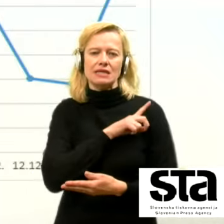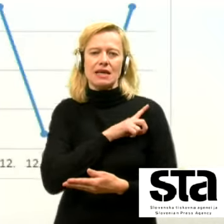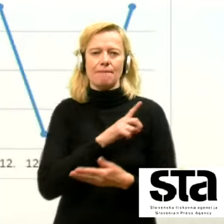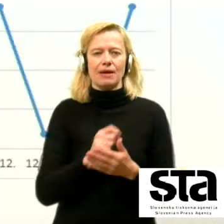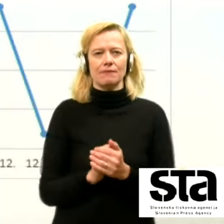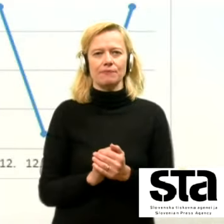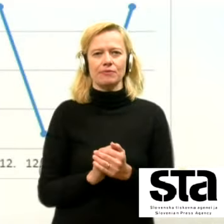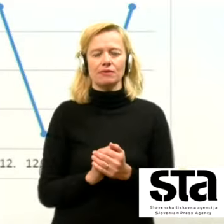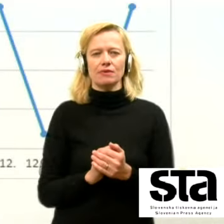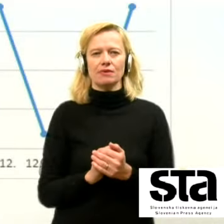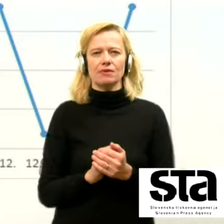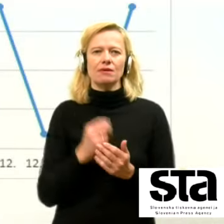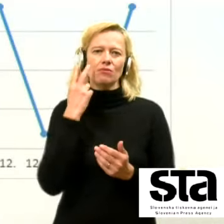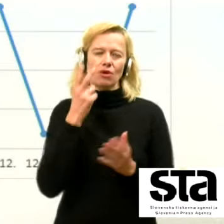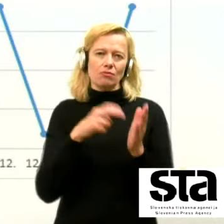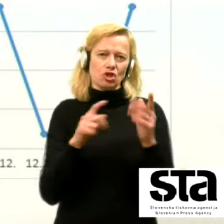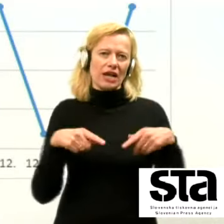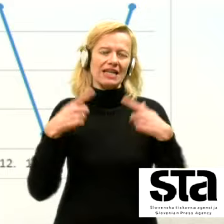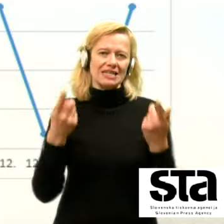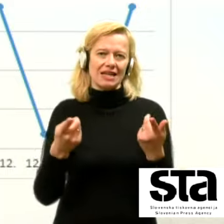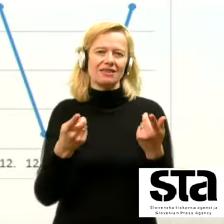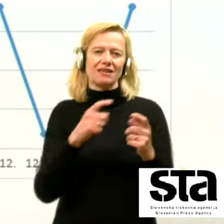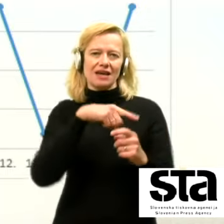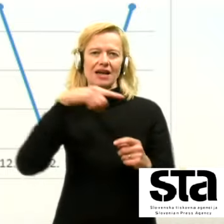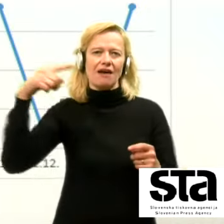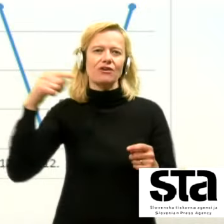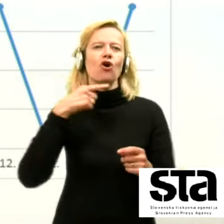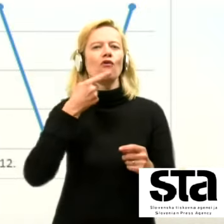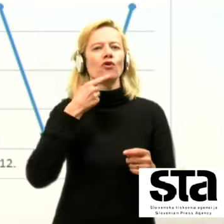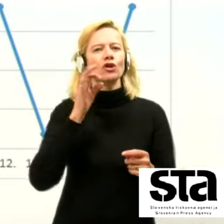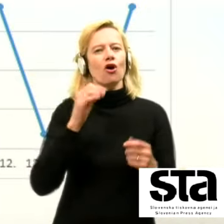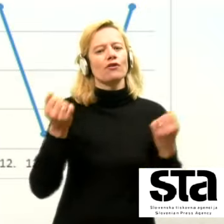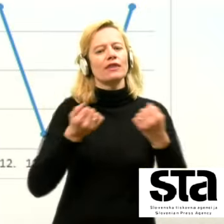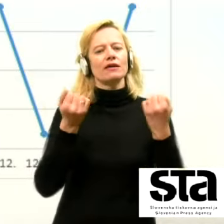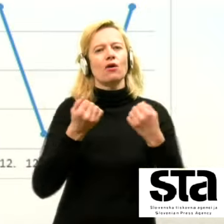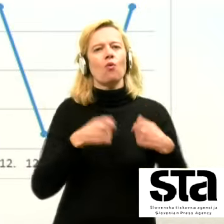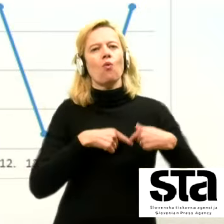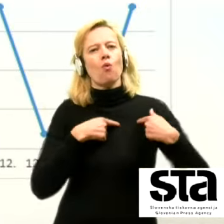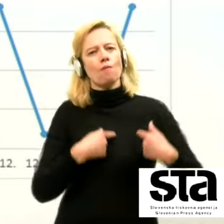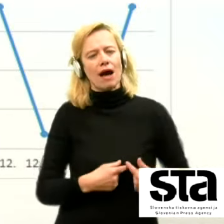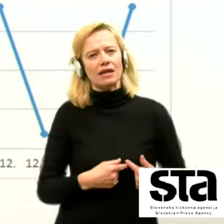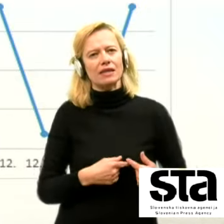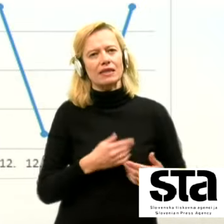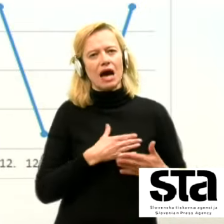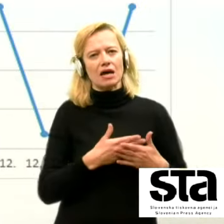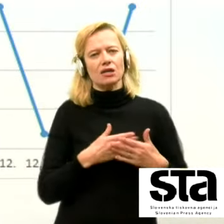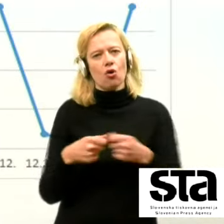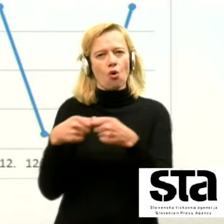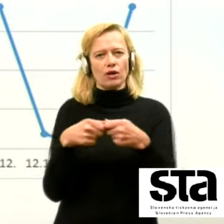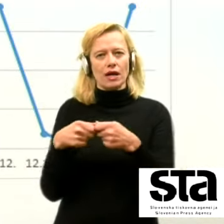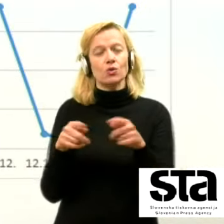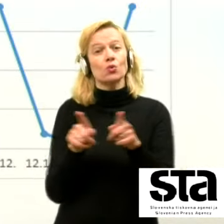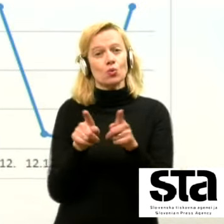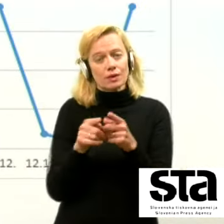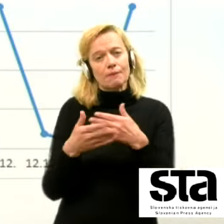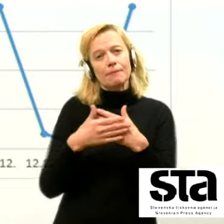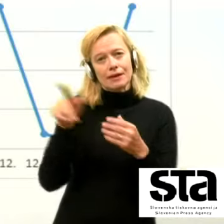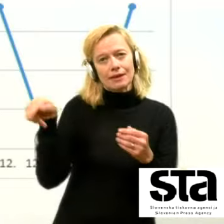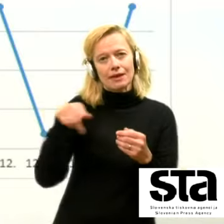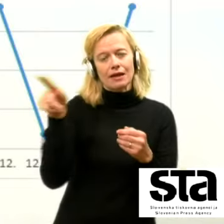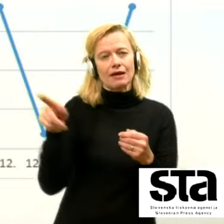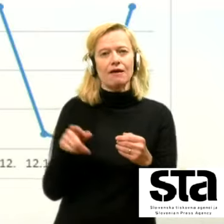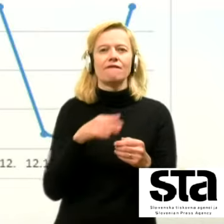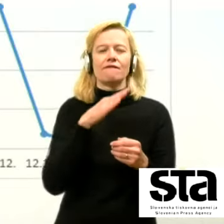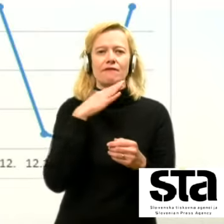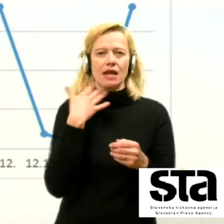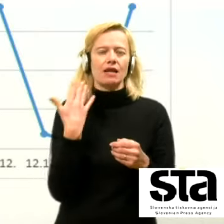poglejmo še naslednji graf, ki pa govori o dejavnosti humanitarnih organizacij. Tudi pri njih so velike